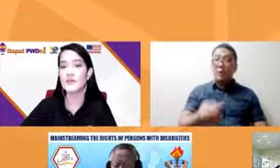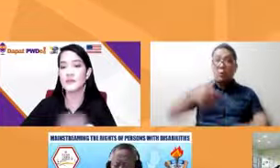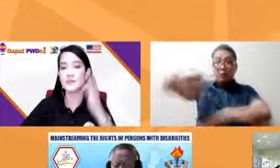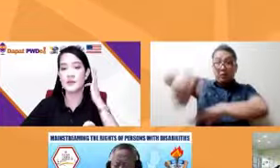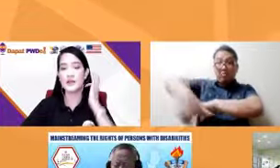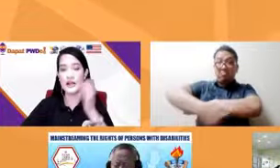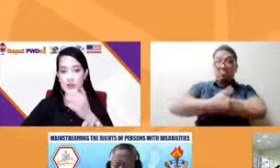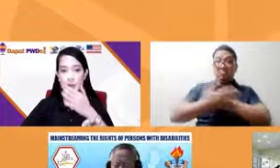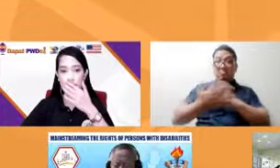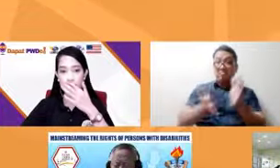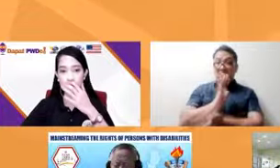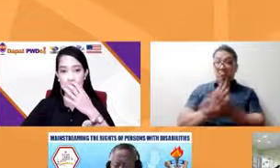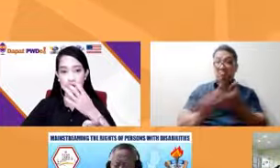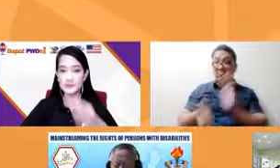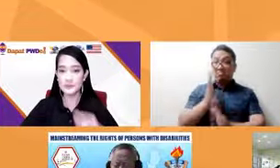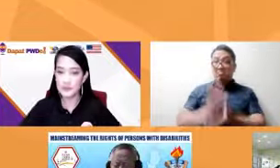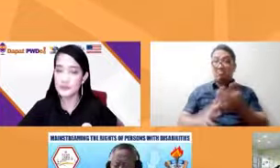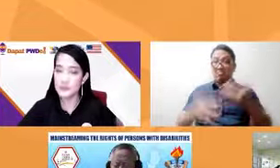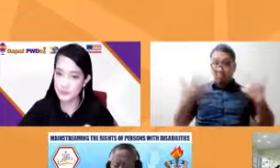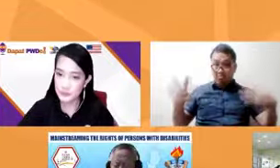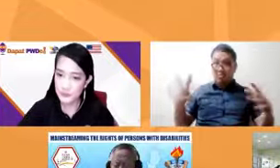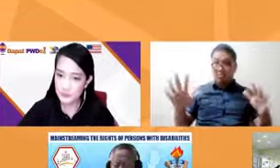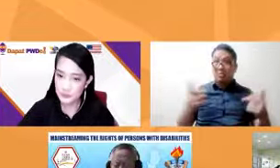tinatawag din kami on